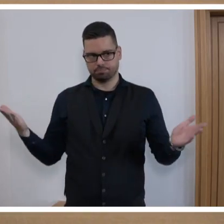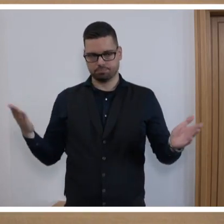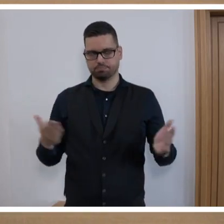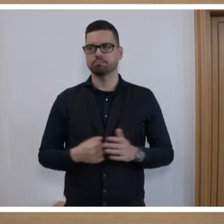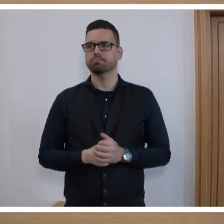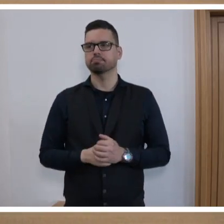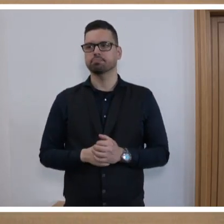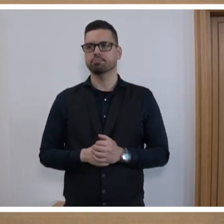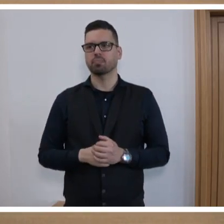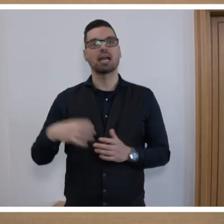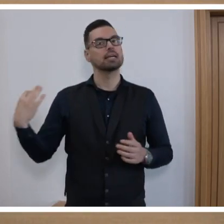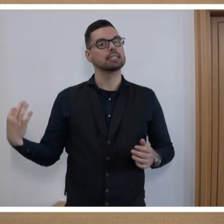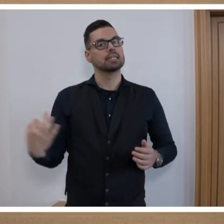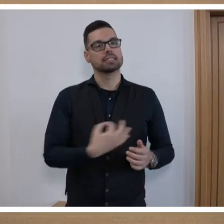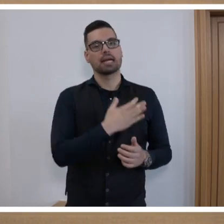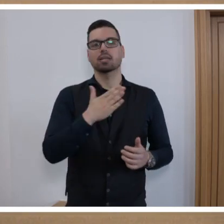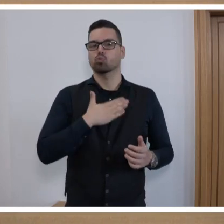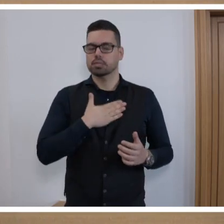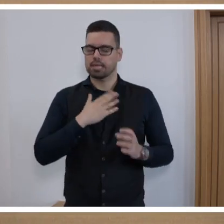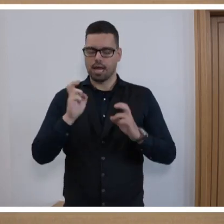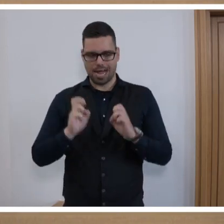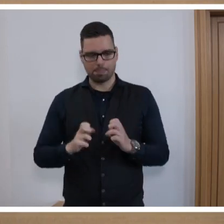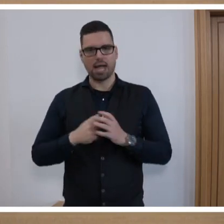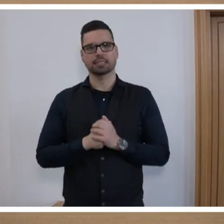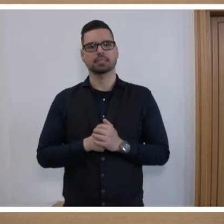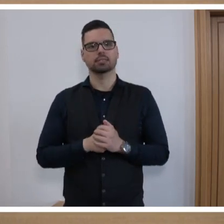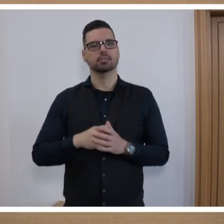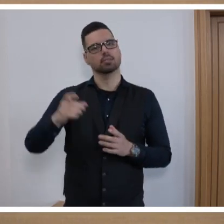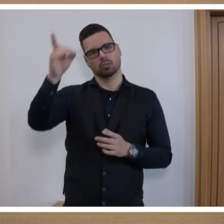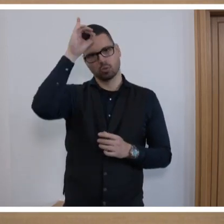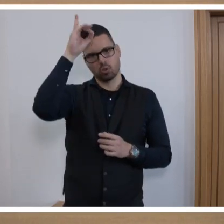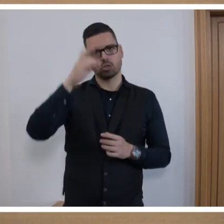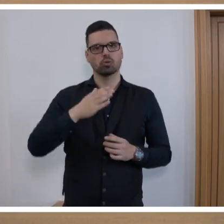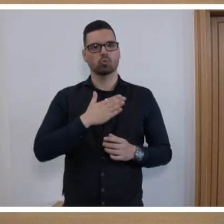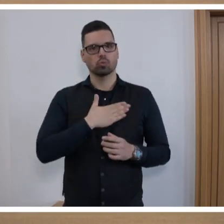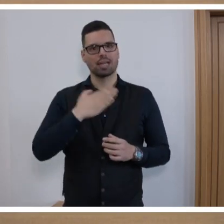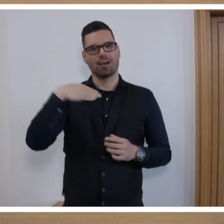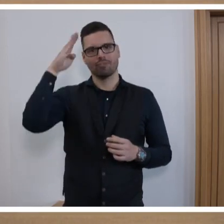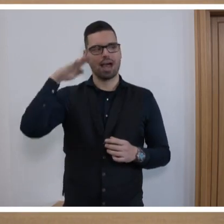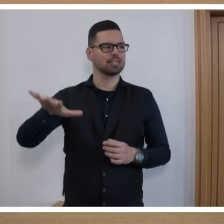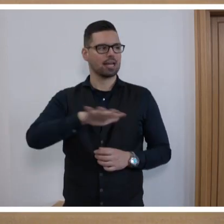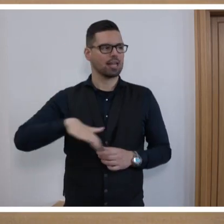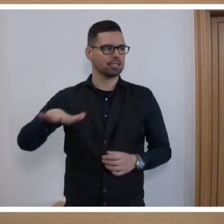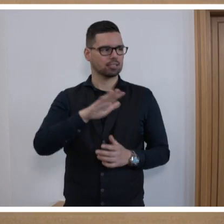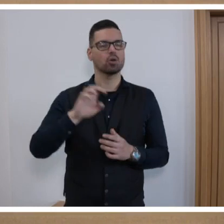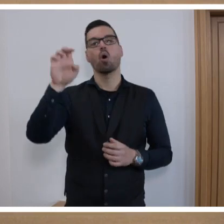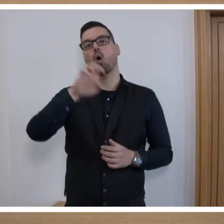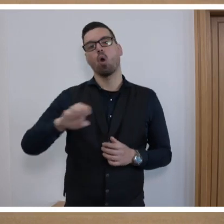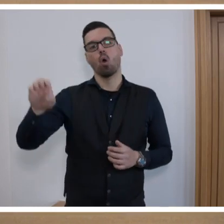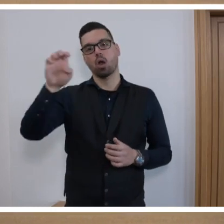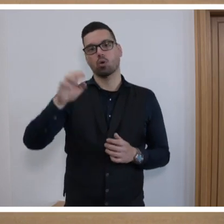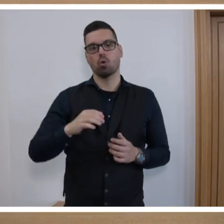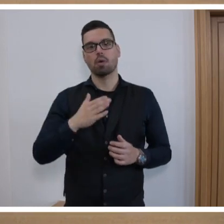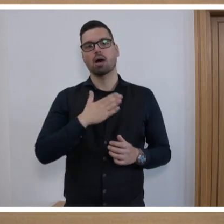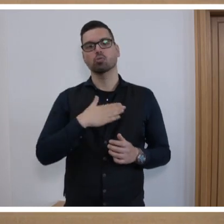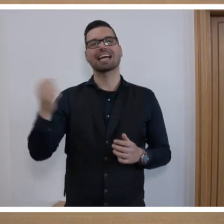Das Saarland ist unsere Heimat, Deutschland ist unser Vaterland und Europa ist